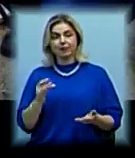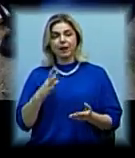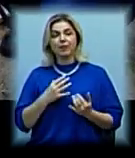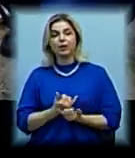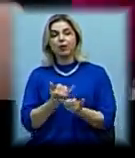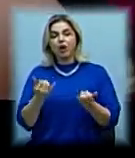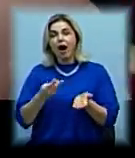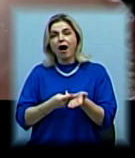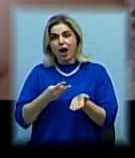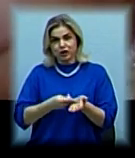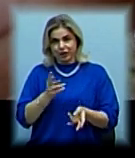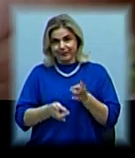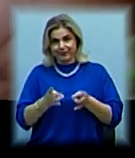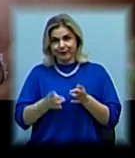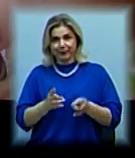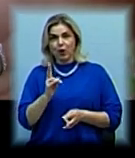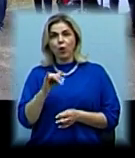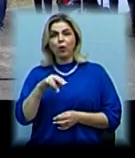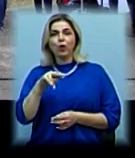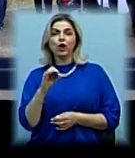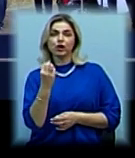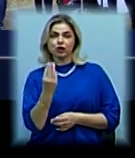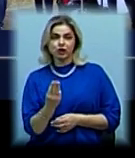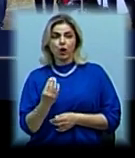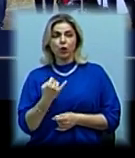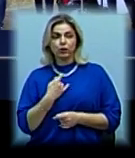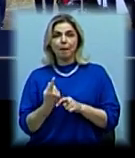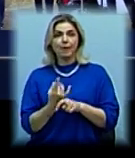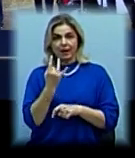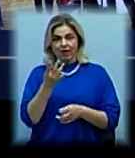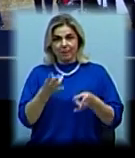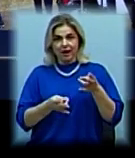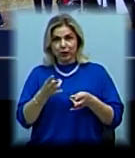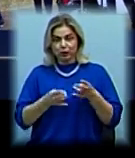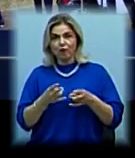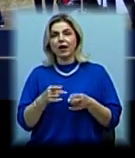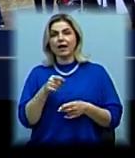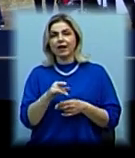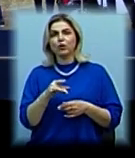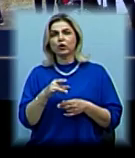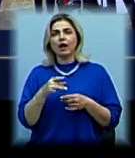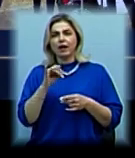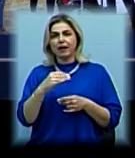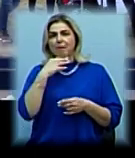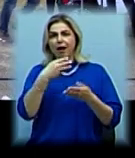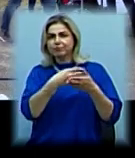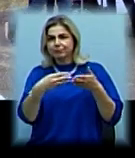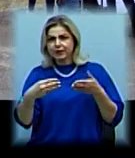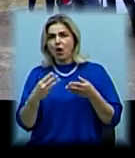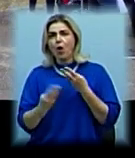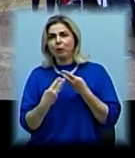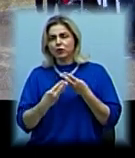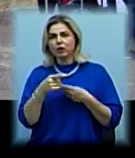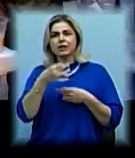м'ясом та вачами. Ми вклали душу в цей куліш, бо він у нас сьогодні перший приготований, якраз копчений під черевик. Ми можемо додати сюди. Він